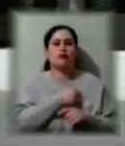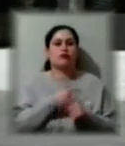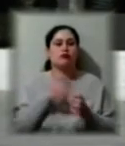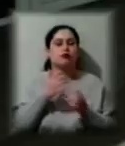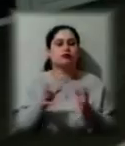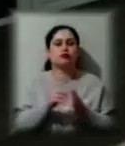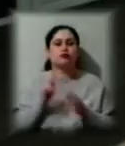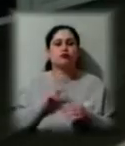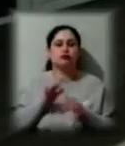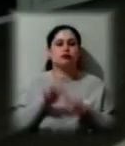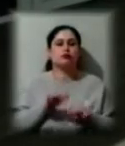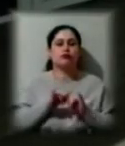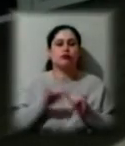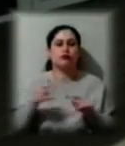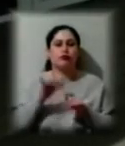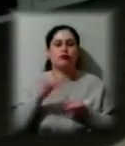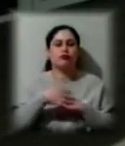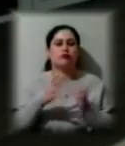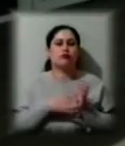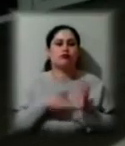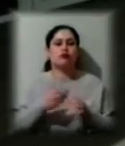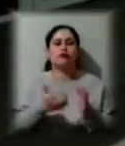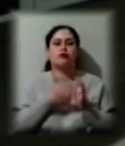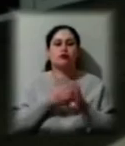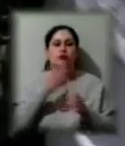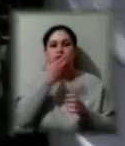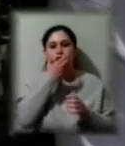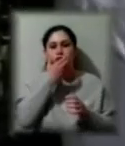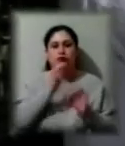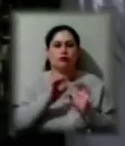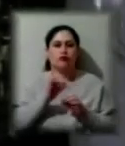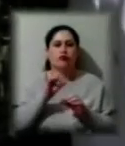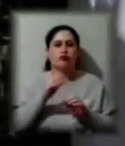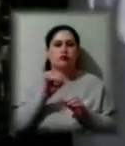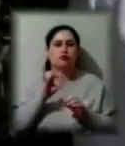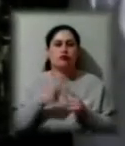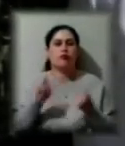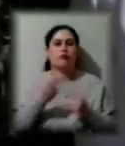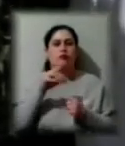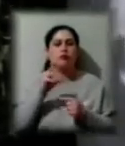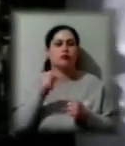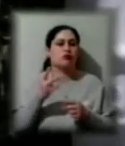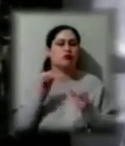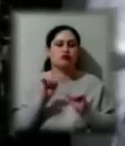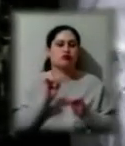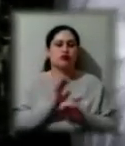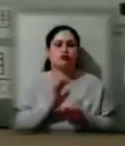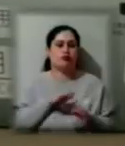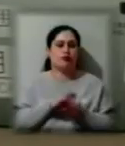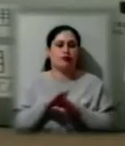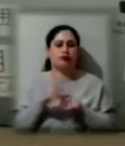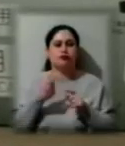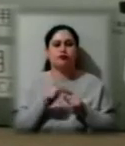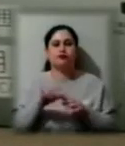розповсюдження COVID-19, не вистачає респіраторів, говорить Вікторія Бускас. Звичайні маски не дають повноцінного захисту. Про те, як розподіляють